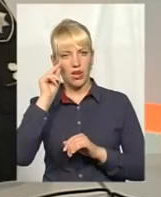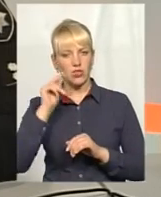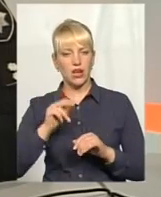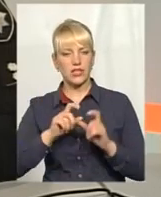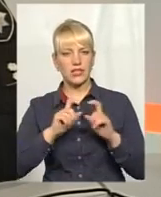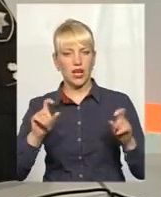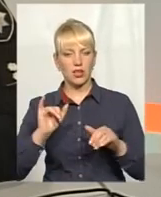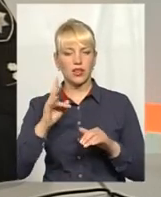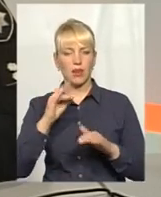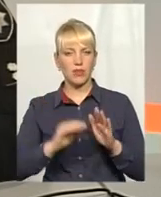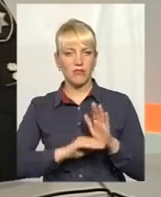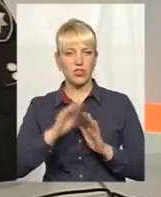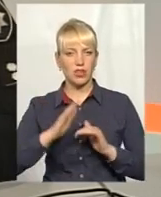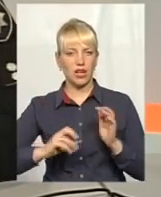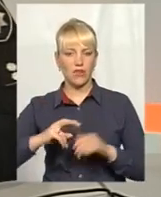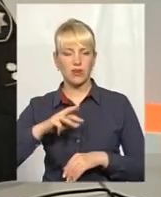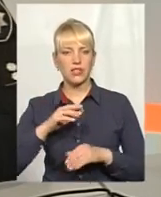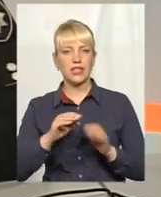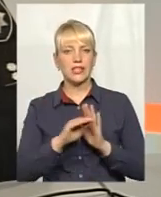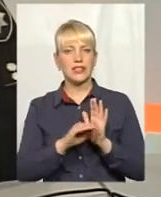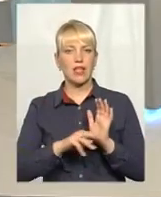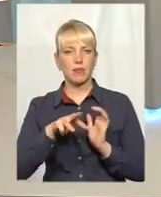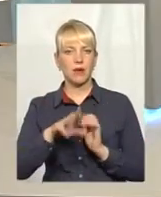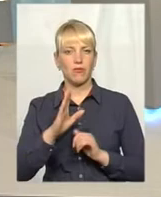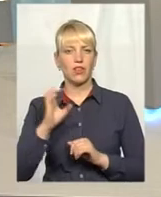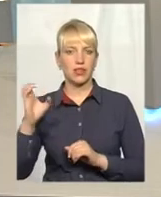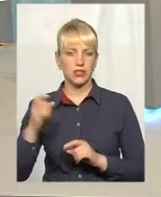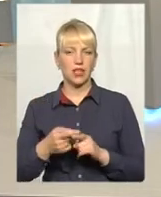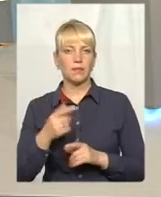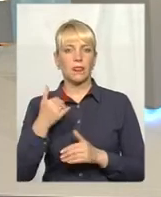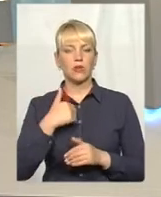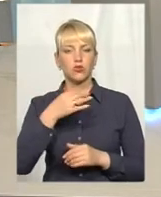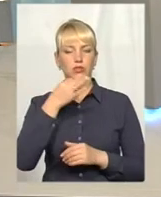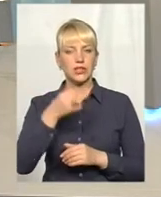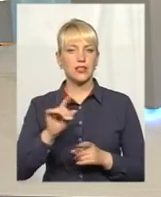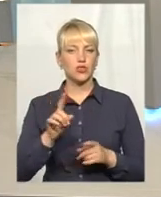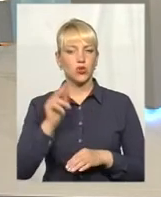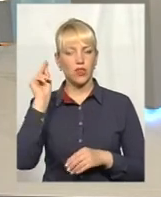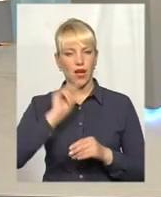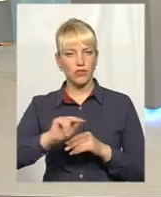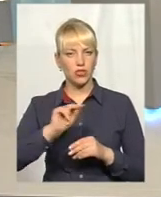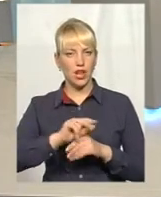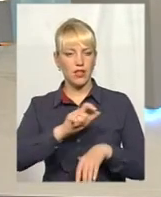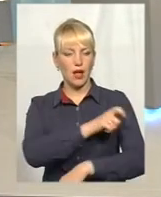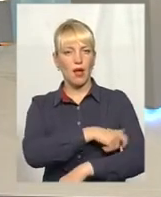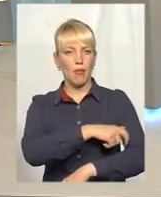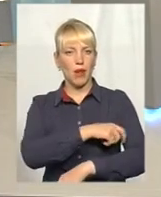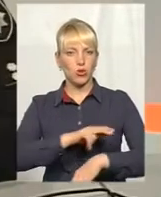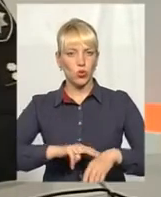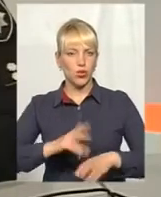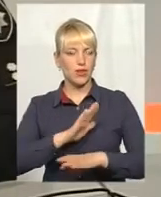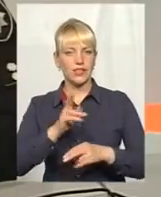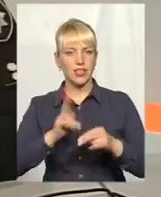підвищення кваліфікації. Хочу сказати так одним словом, що навчання патрульних не закінчується 4,5